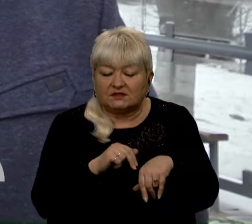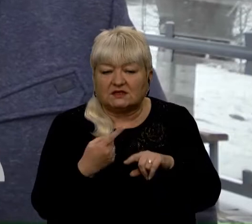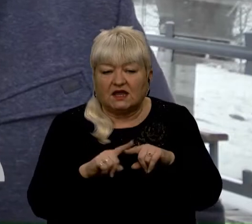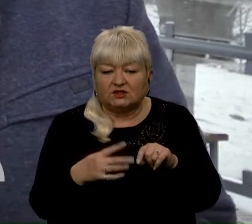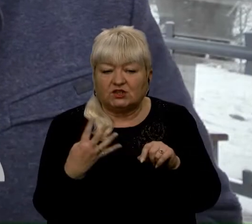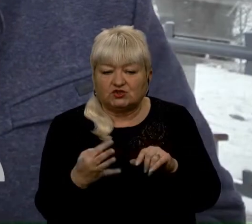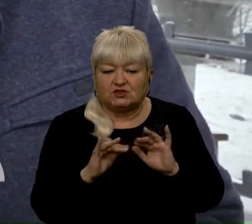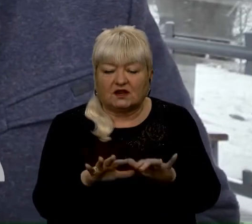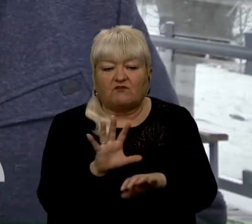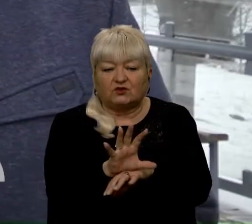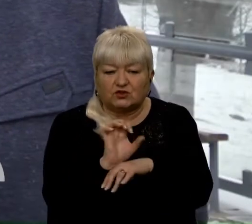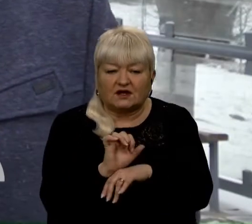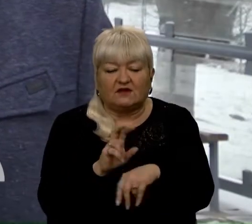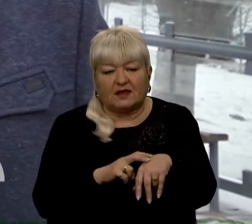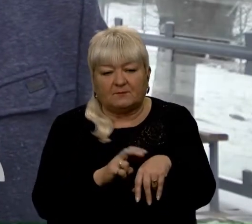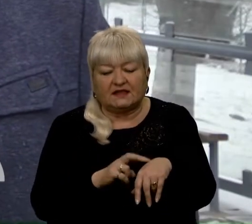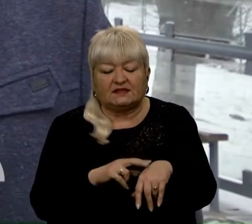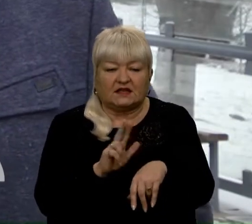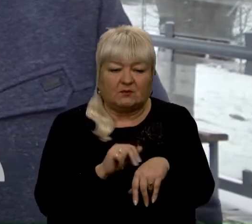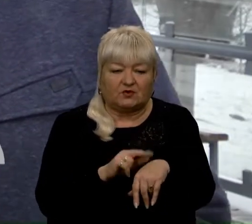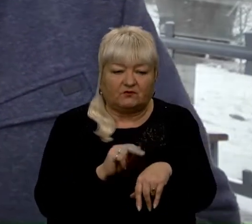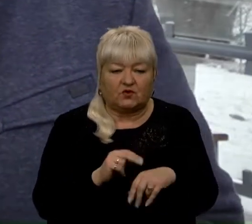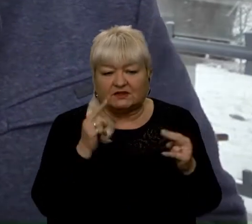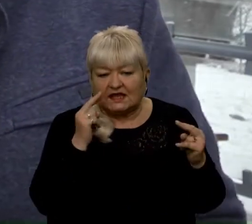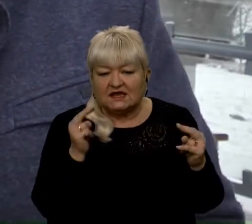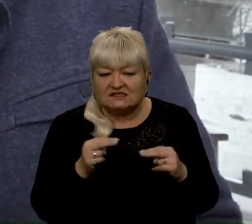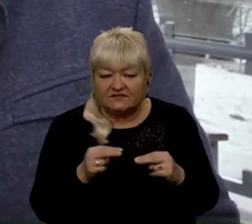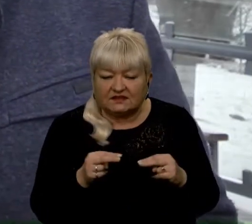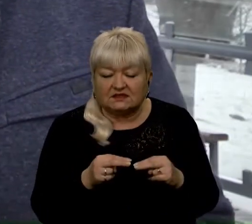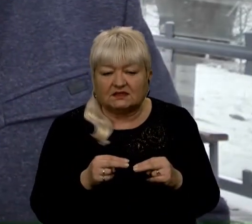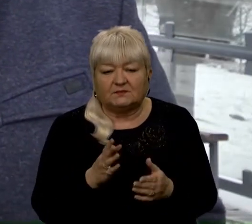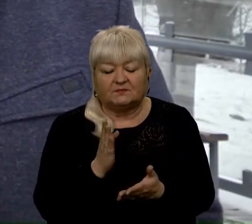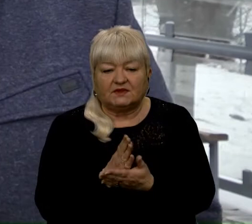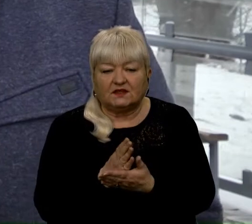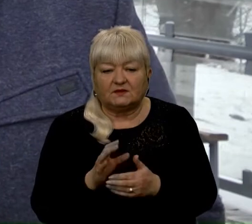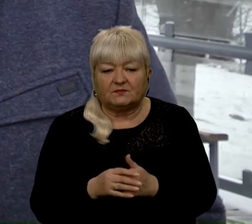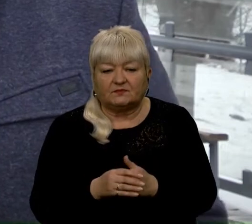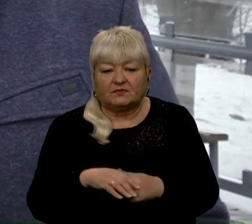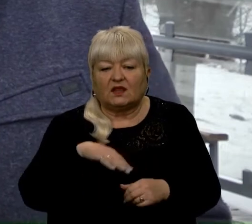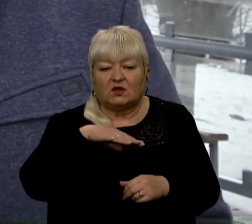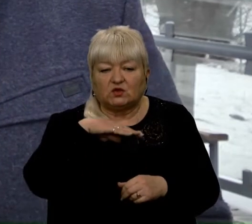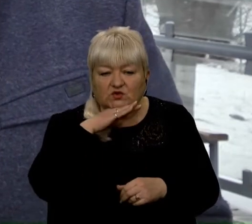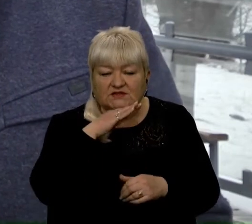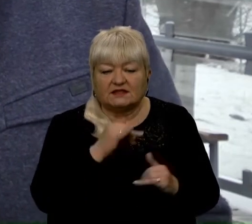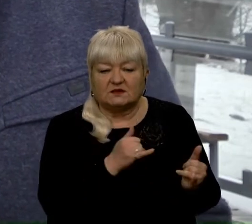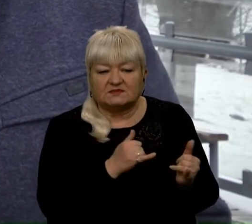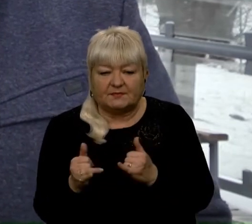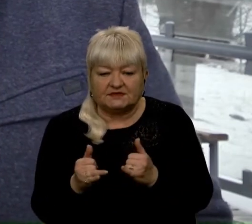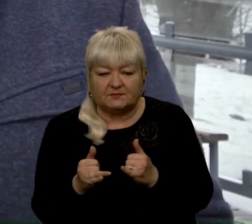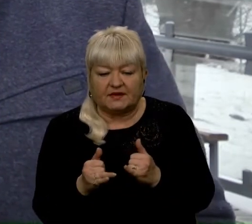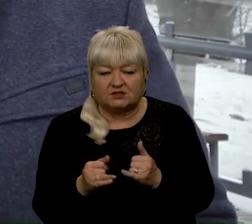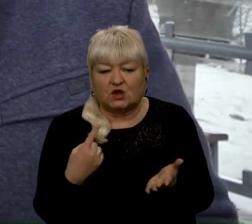заходи – фотографія, медики, правоохоронні органи, свідки – є достатнім забезпеченням